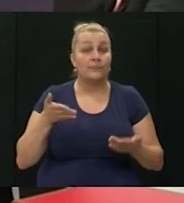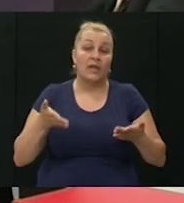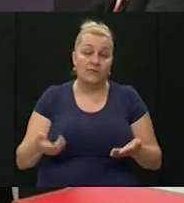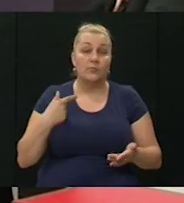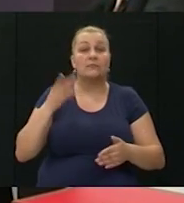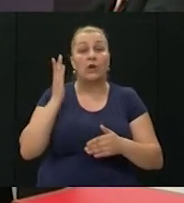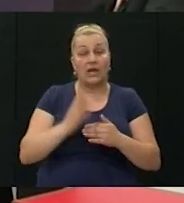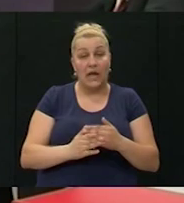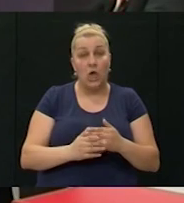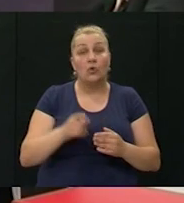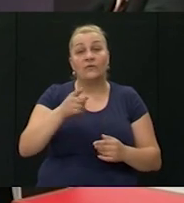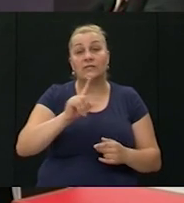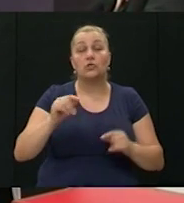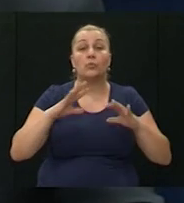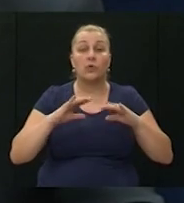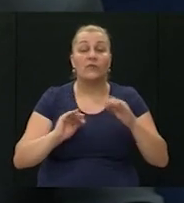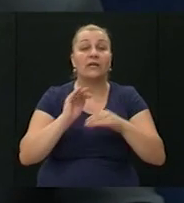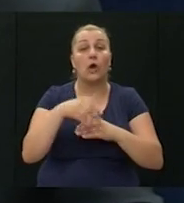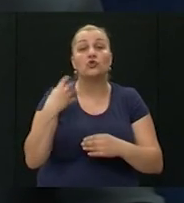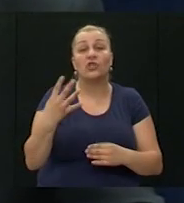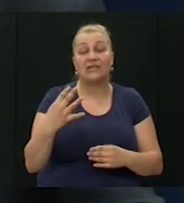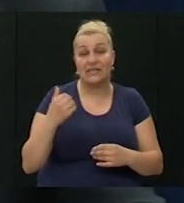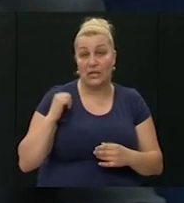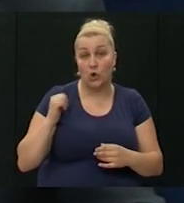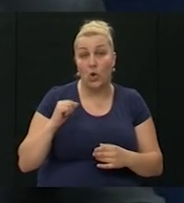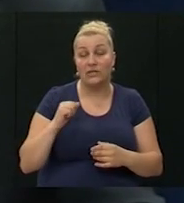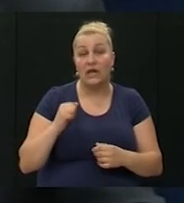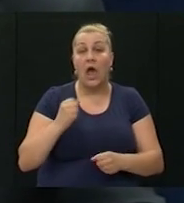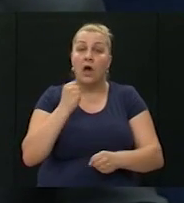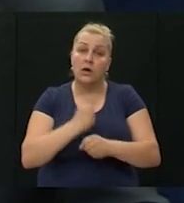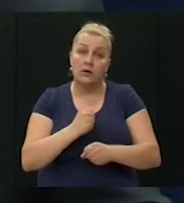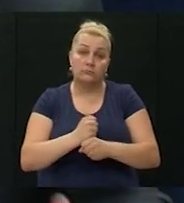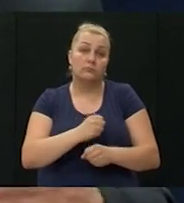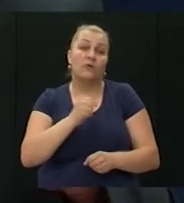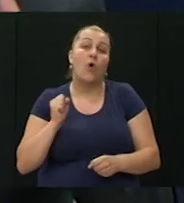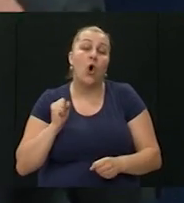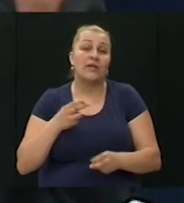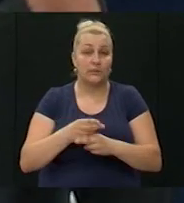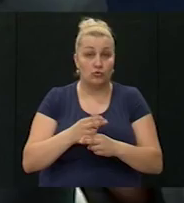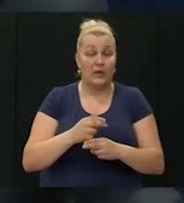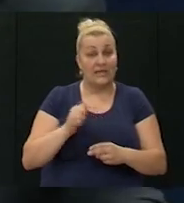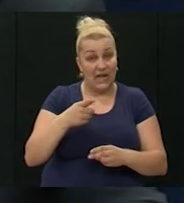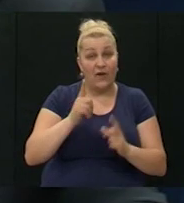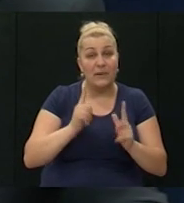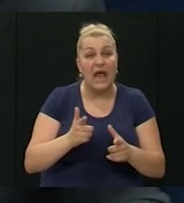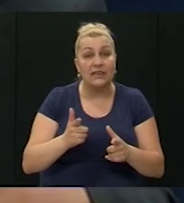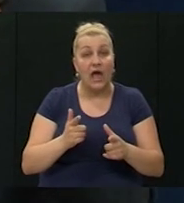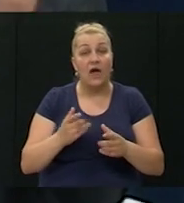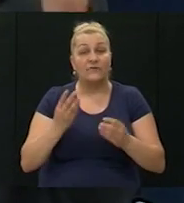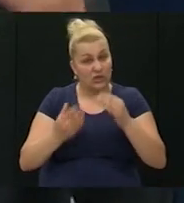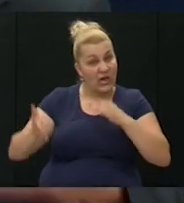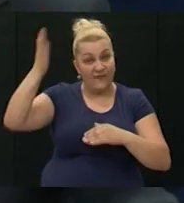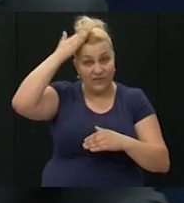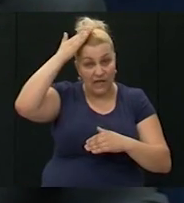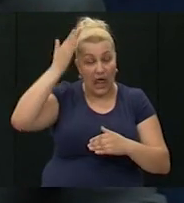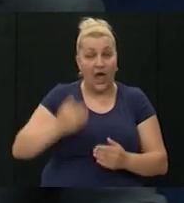kraju smo umirovljeni ste nakon gotovo 40 godina efektivne vojne službe je li vam rata vojske previše na vrh